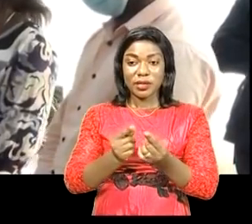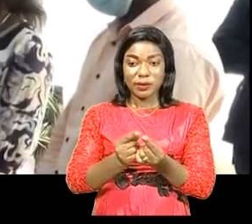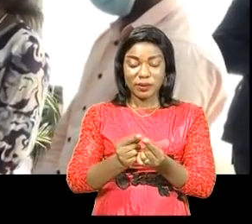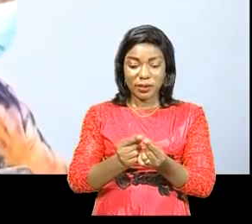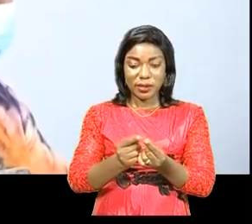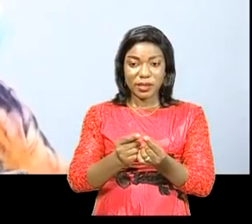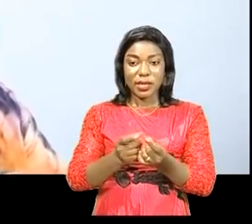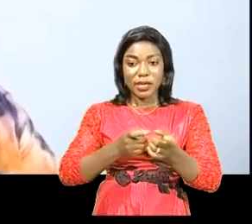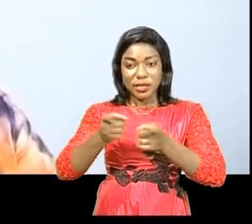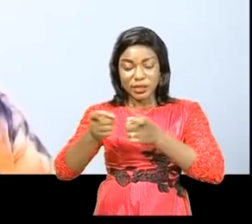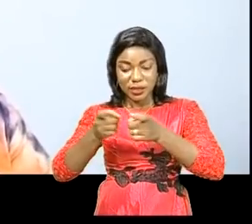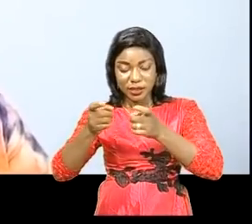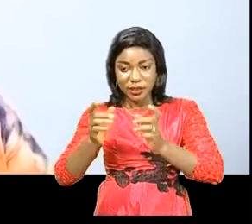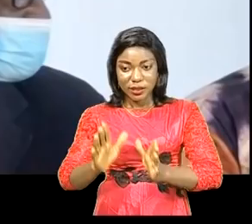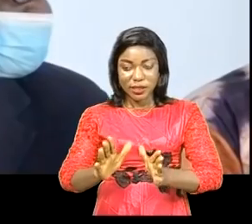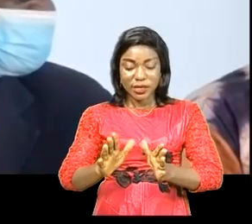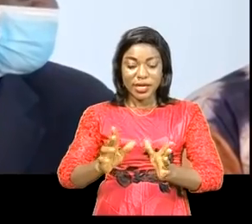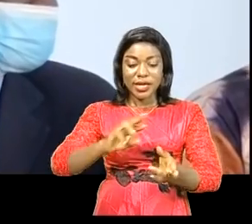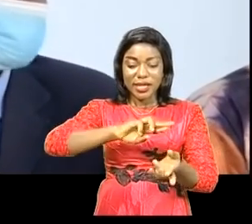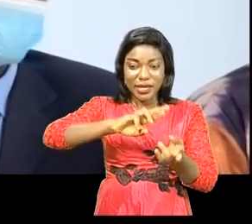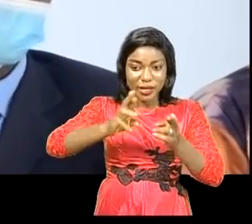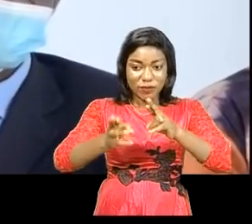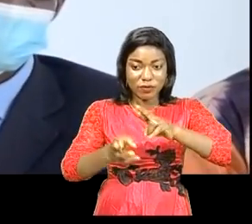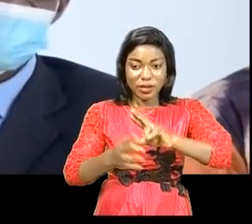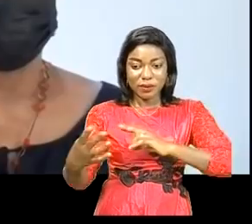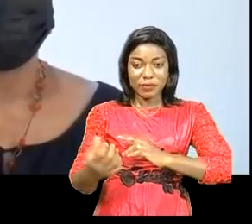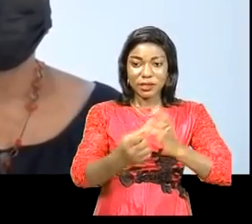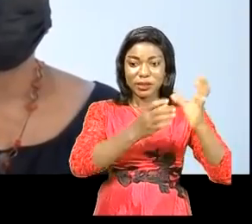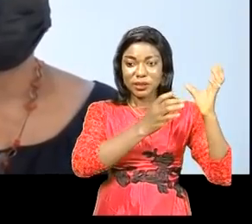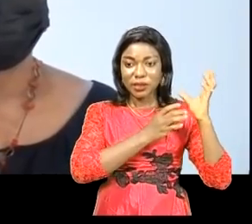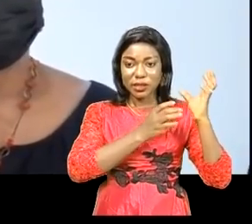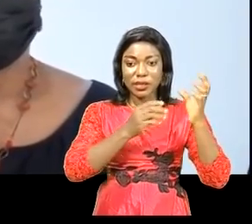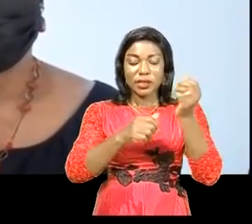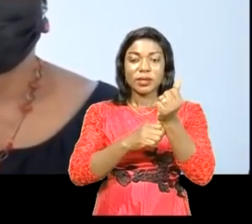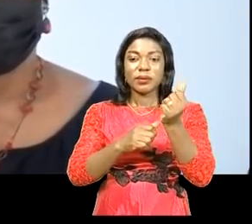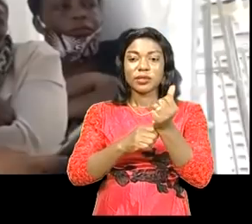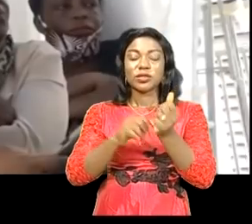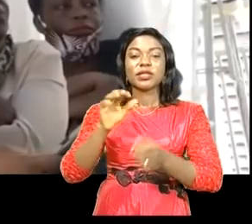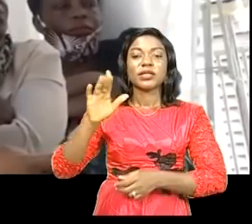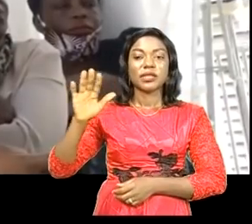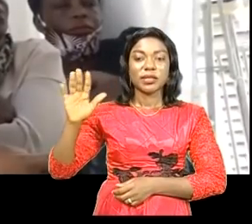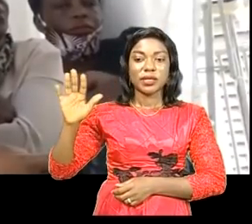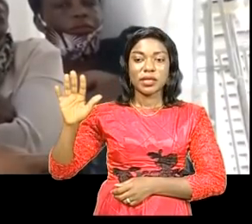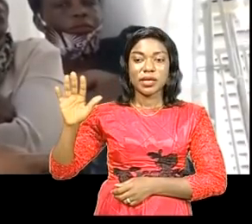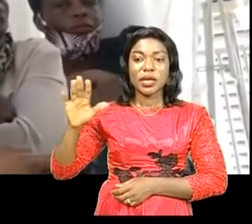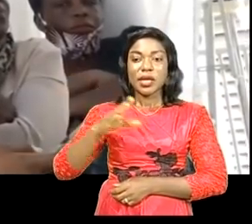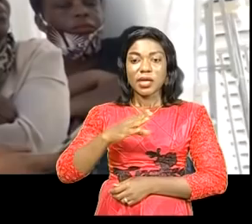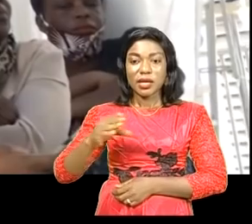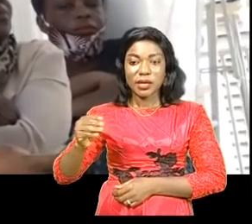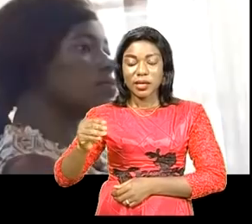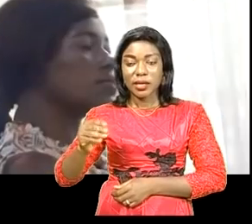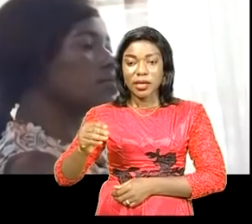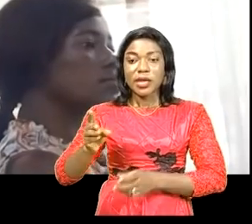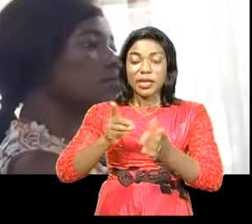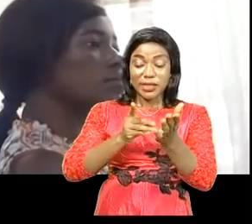Autre question évoquée, le renouvellement de la prise en charge médicale du personnel de Kinshasa et le réajustement de salaire. Le